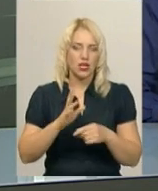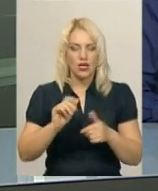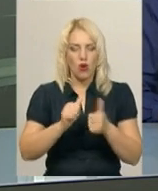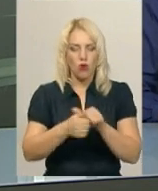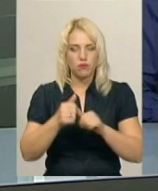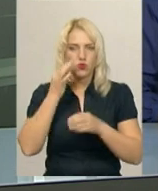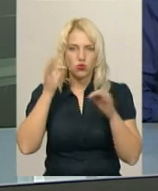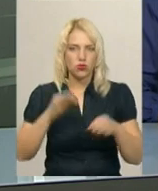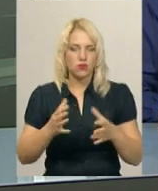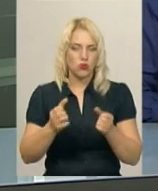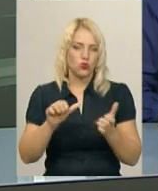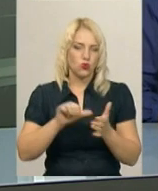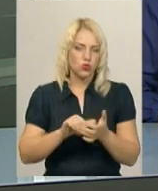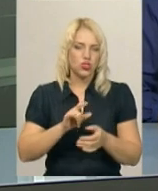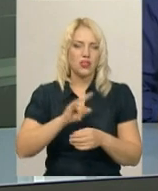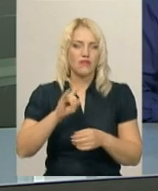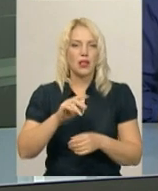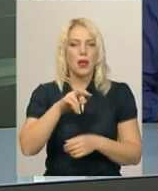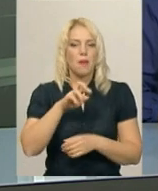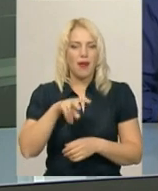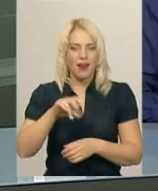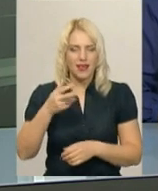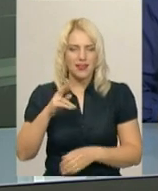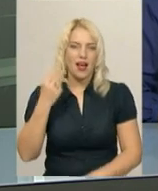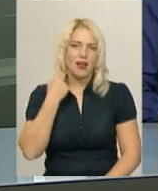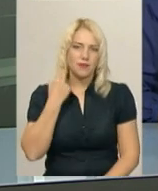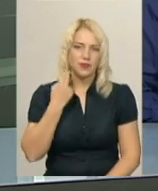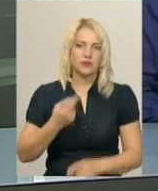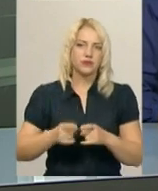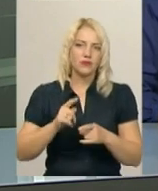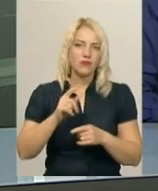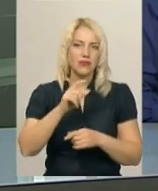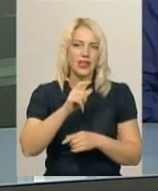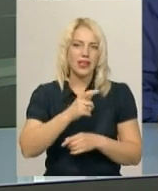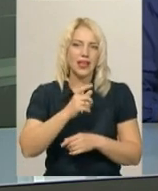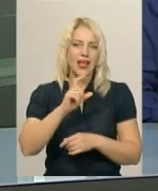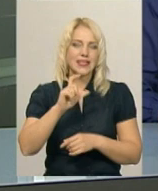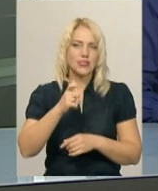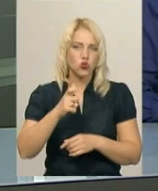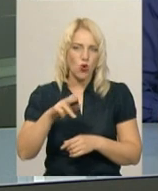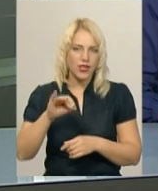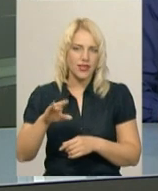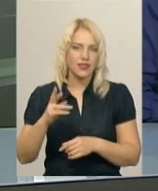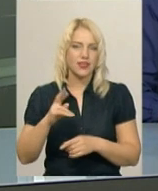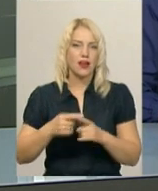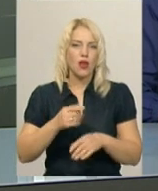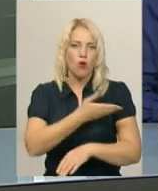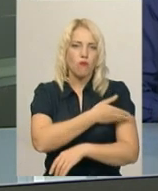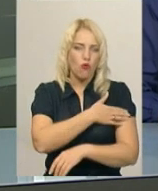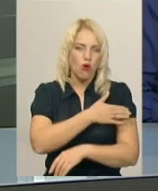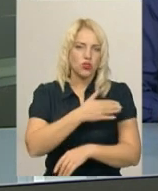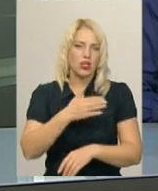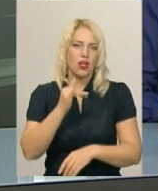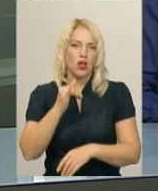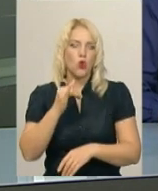українцями беруть участь авіатори з Бельгії, Великої Британії, Данії, Естонії, Нідерландів, Польщі, Румунії та Сполучених Штатів